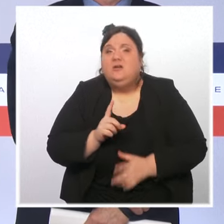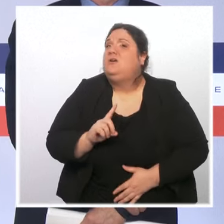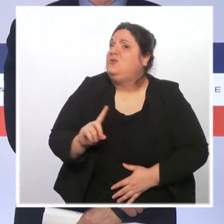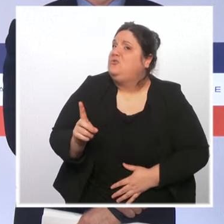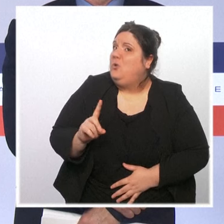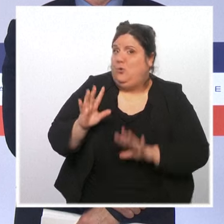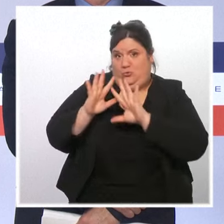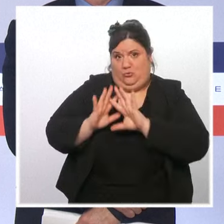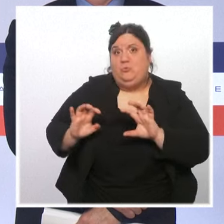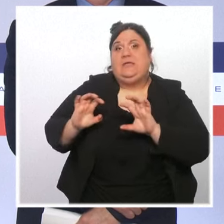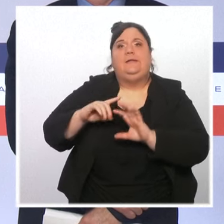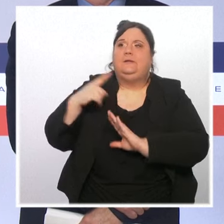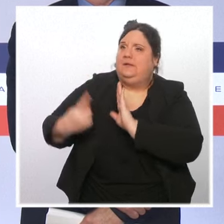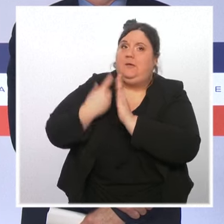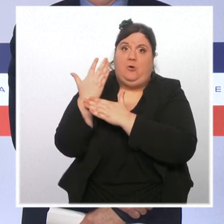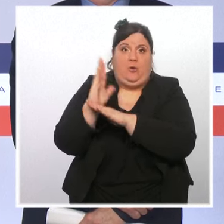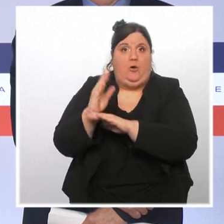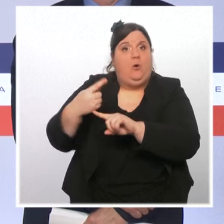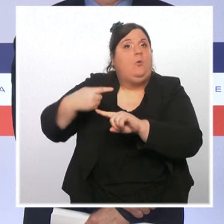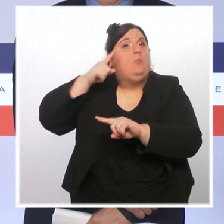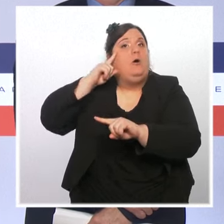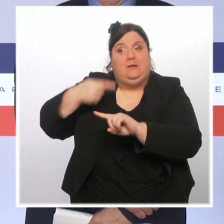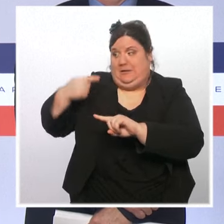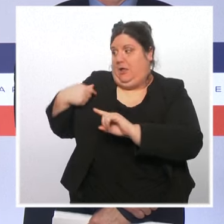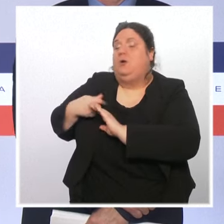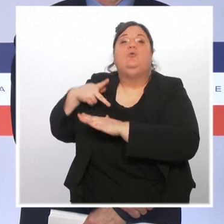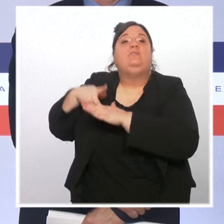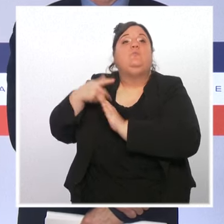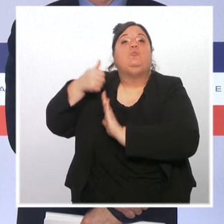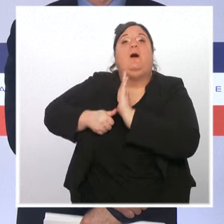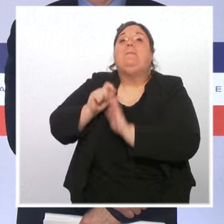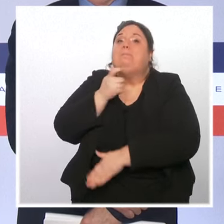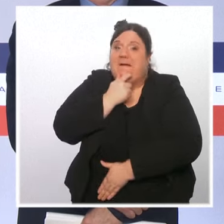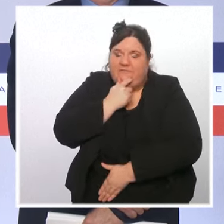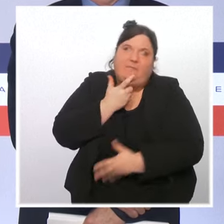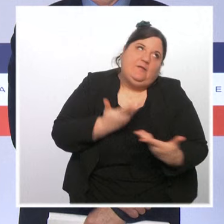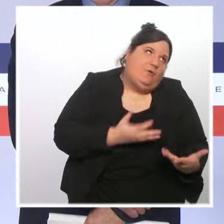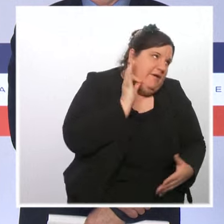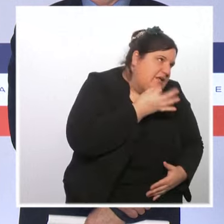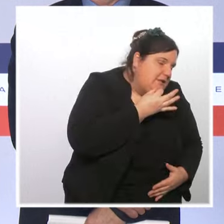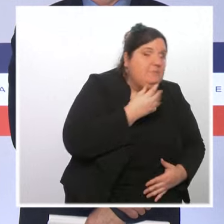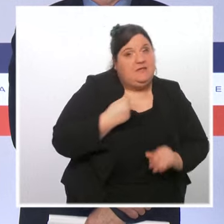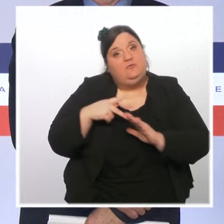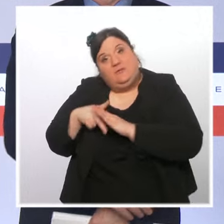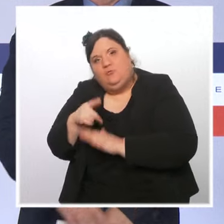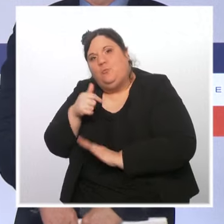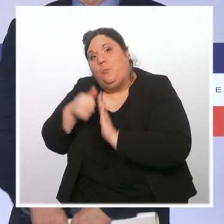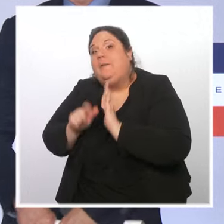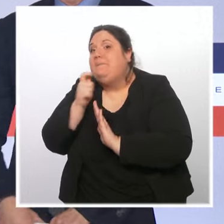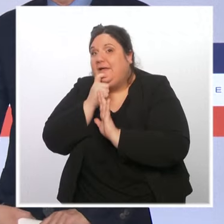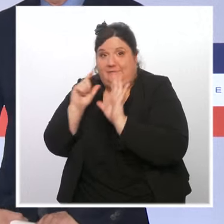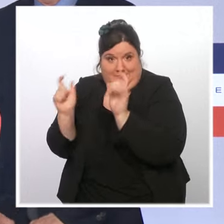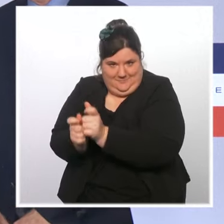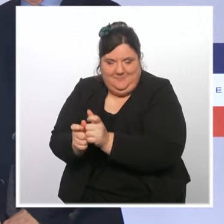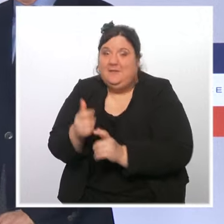en a eu un déjoué au début du mois, de mars. Parce que là, nous sommes au mois d'avril, donc comme ça, vous n'avez pas une autre... Mais merci,